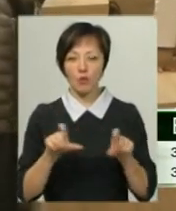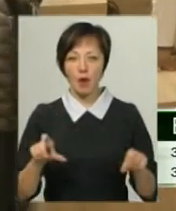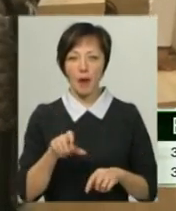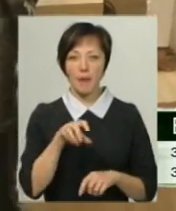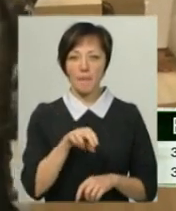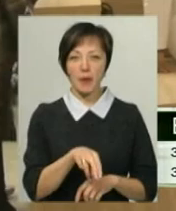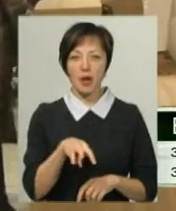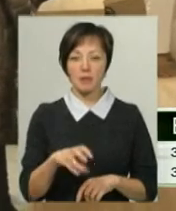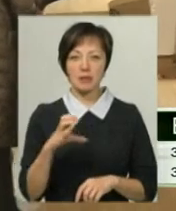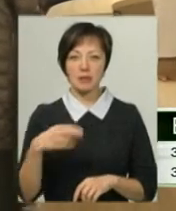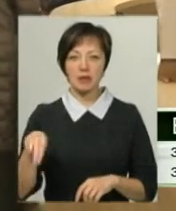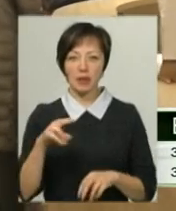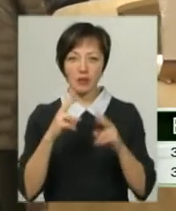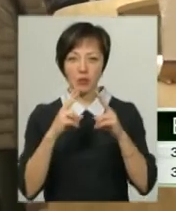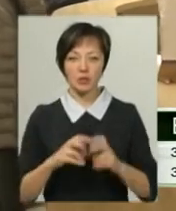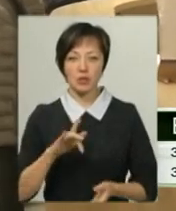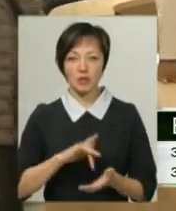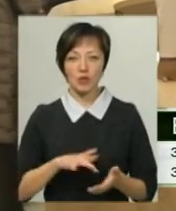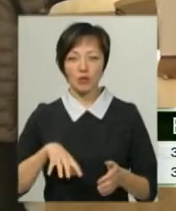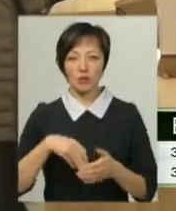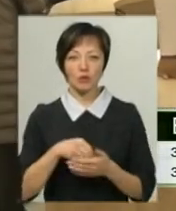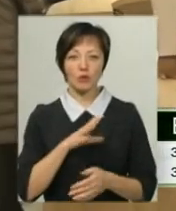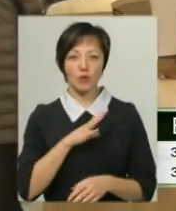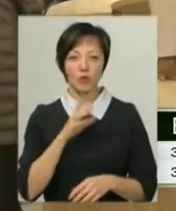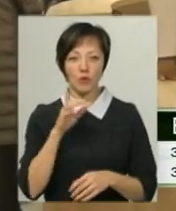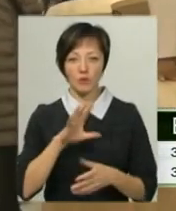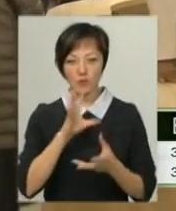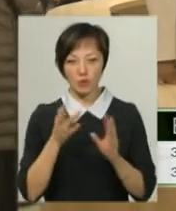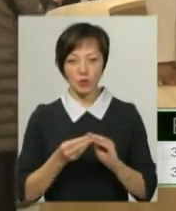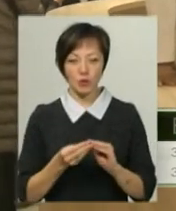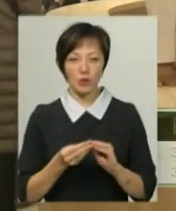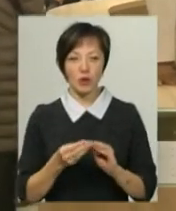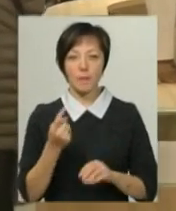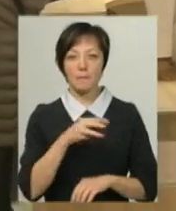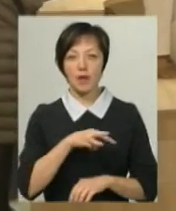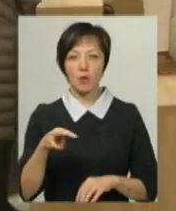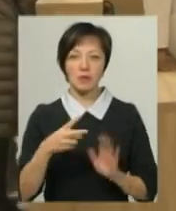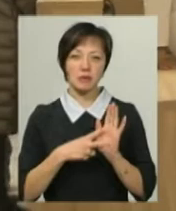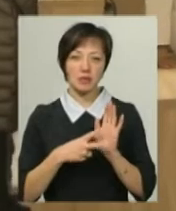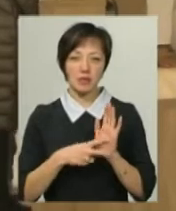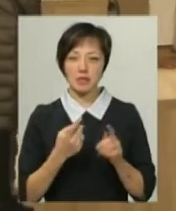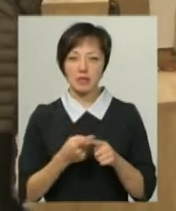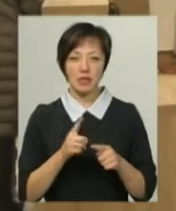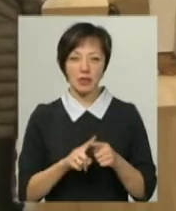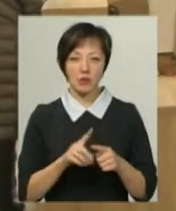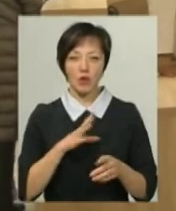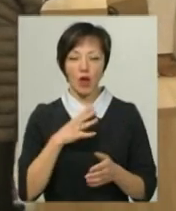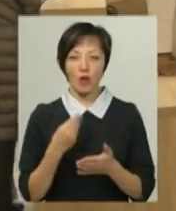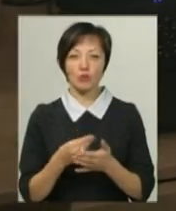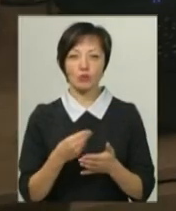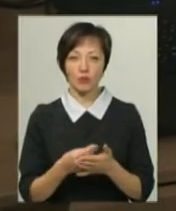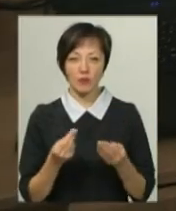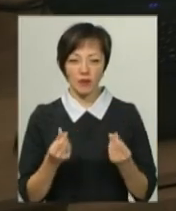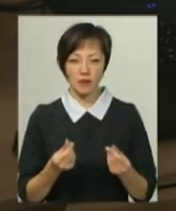діагностичний центр коштувало нам по кошторисній вартості 1 мільйон 70. Це не коштувало, це була кошторисна